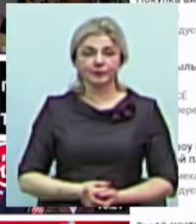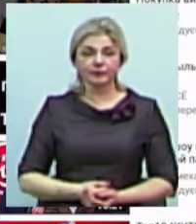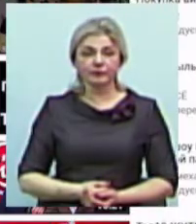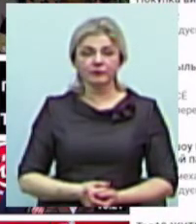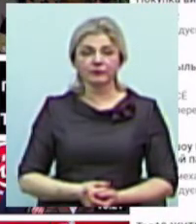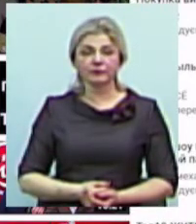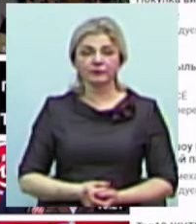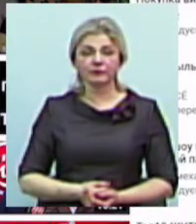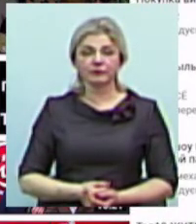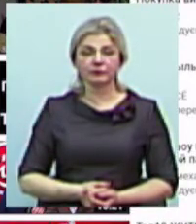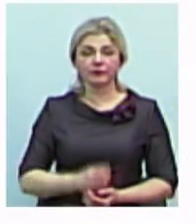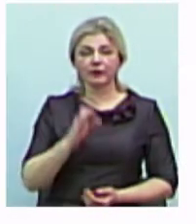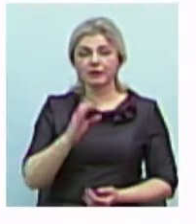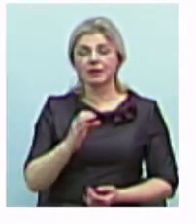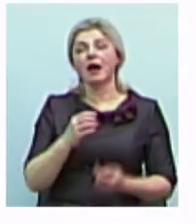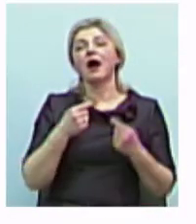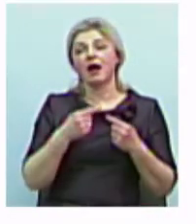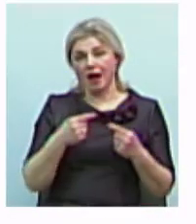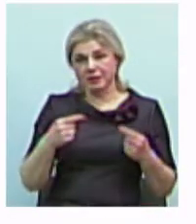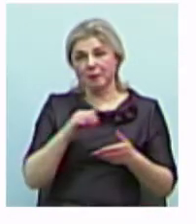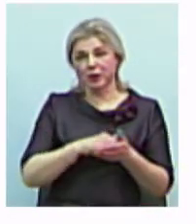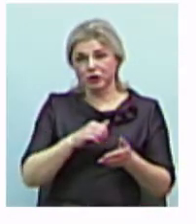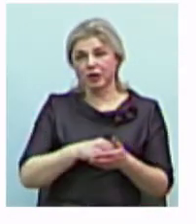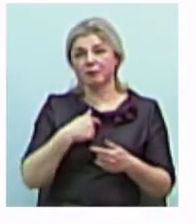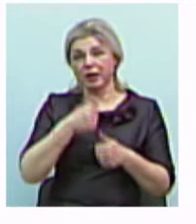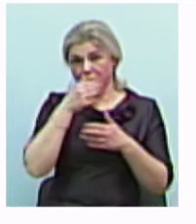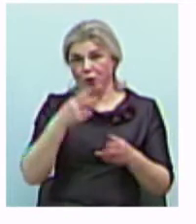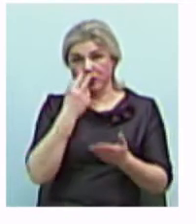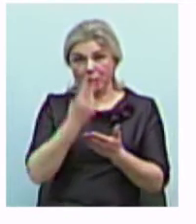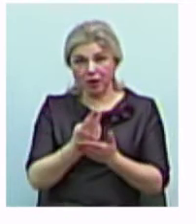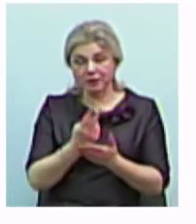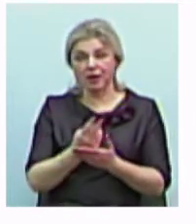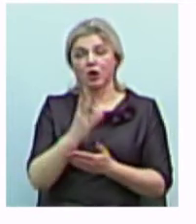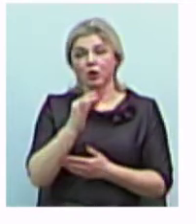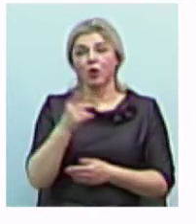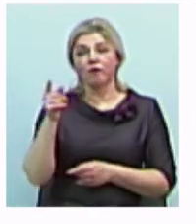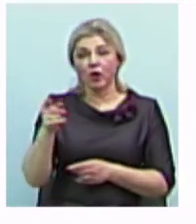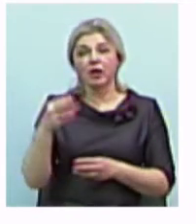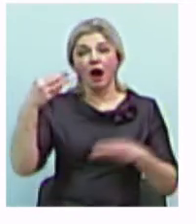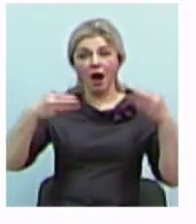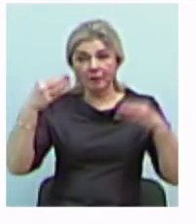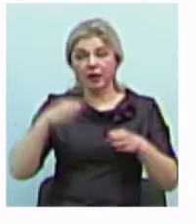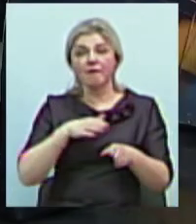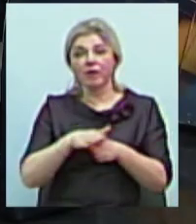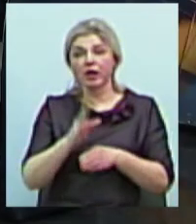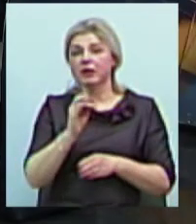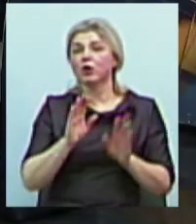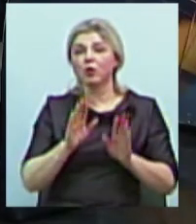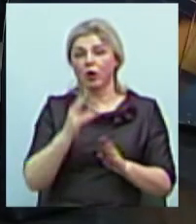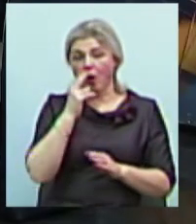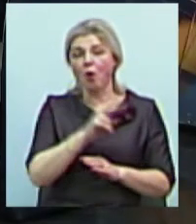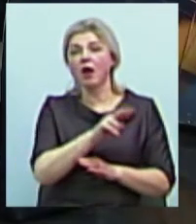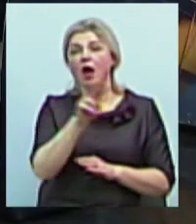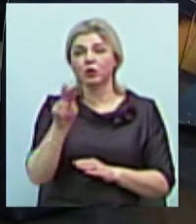причин не можемо там онлайн-трансляцію робити, але вони показують і виконують зараз не тільки оглядову роль, а